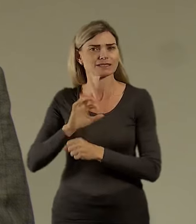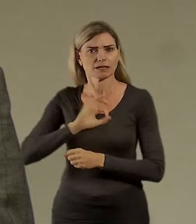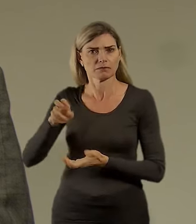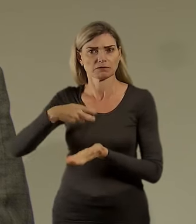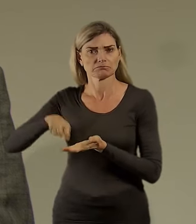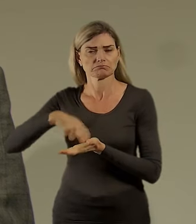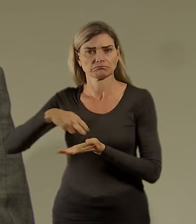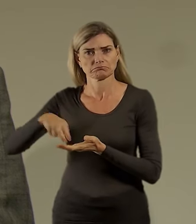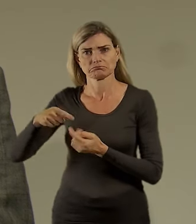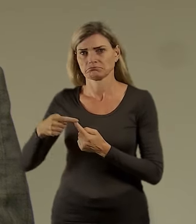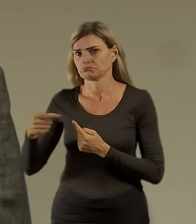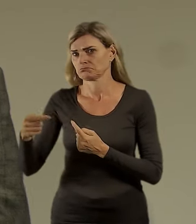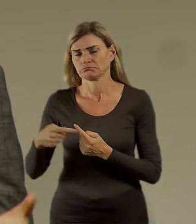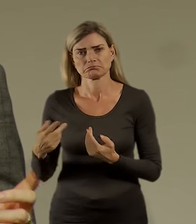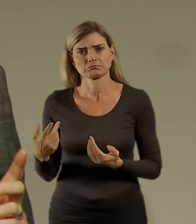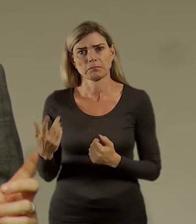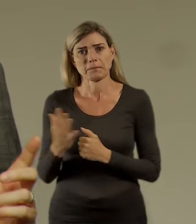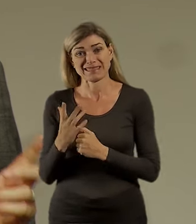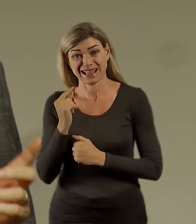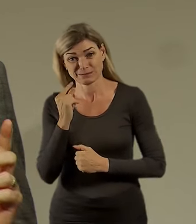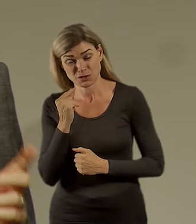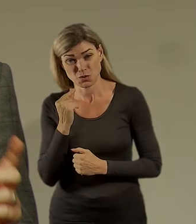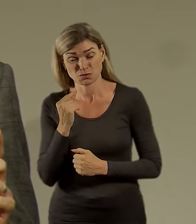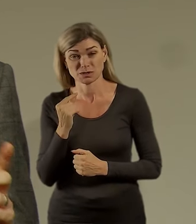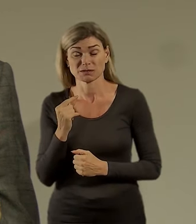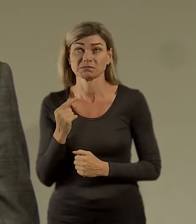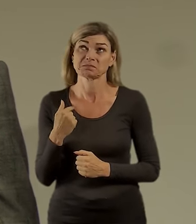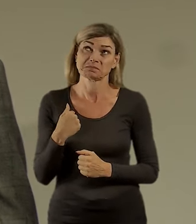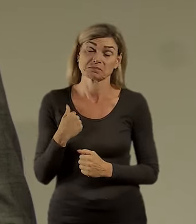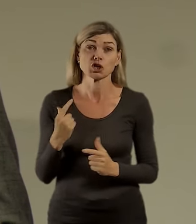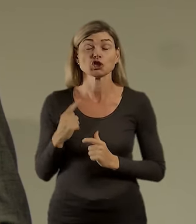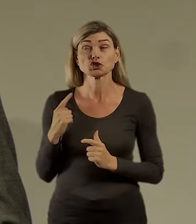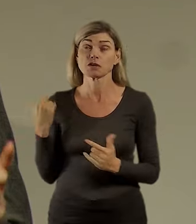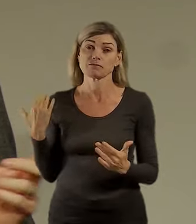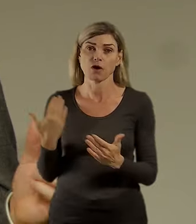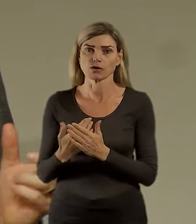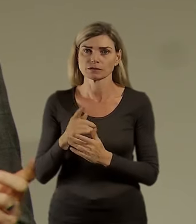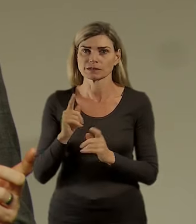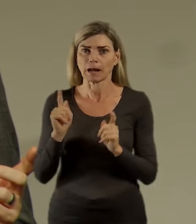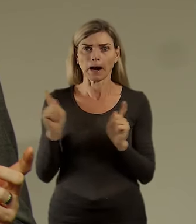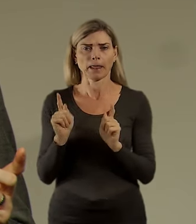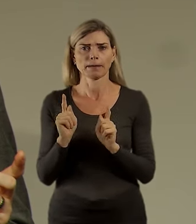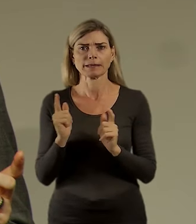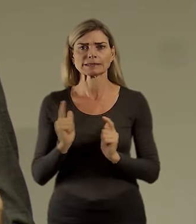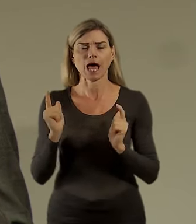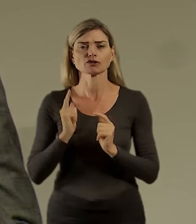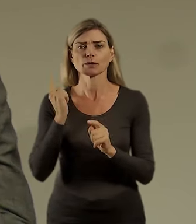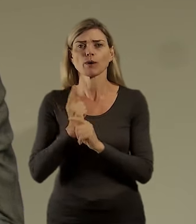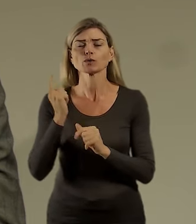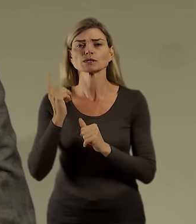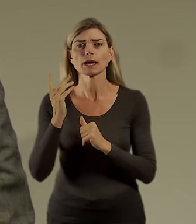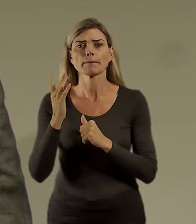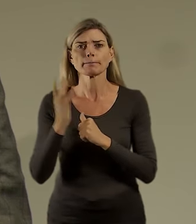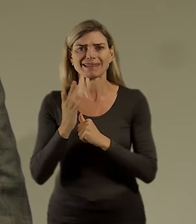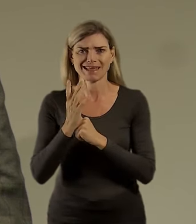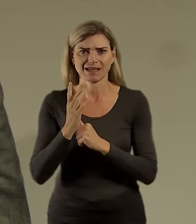bydliště v životě asi jenom jako dva měsíce, kdy jsem měl tuto situaci, kdy jsem bydlel svým bytě na Praze